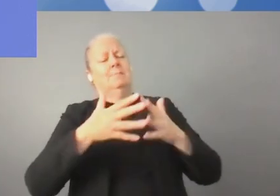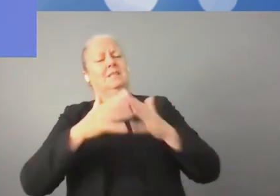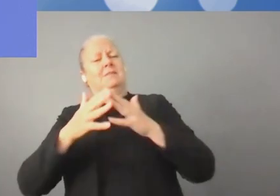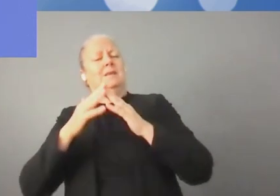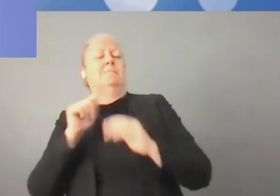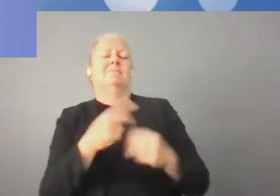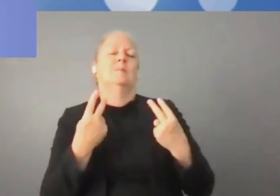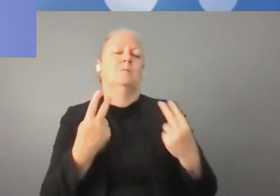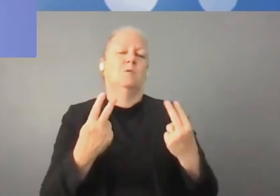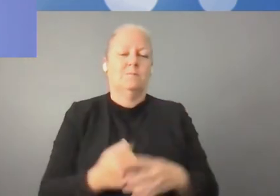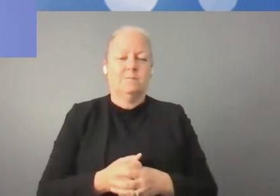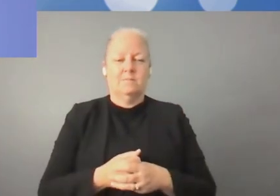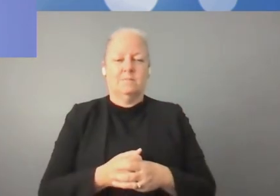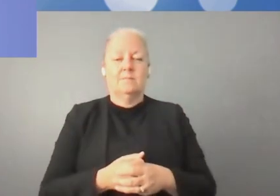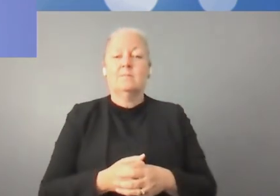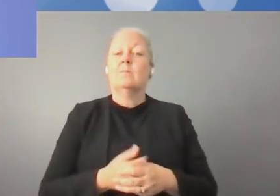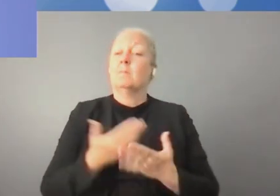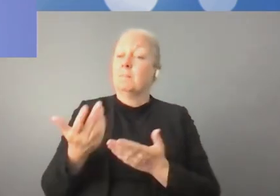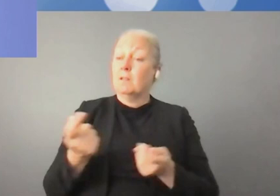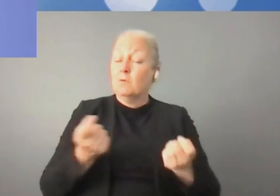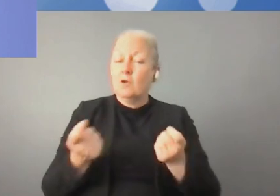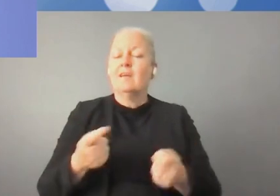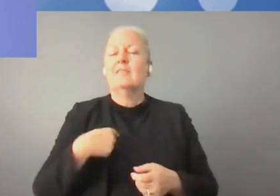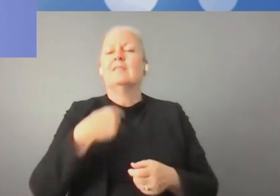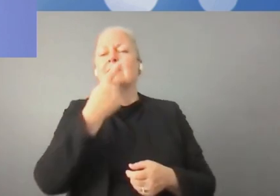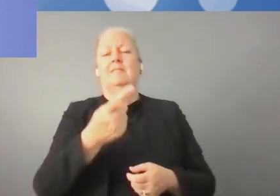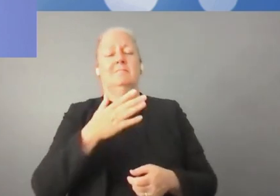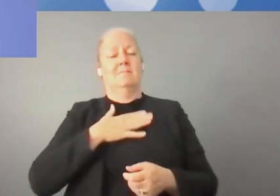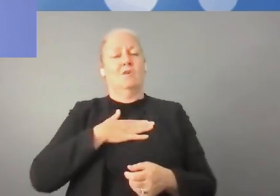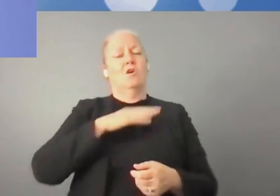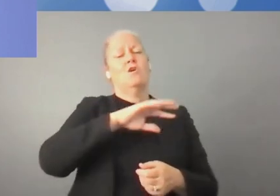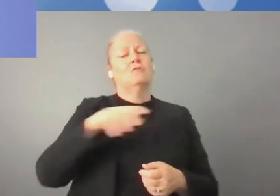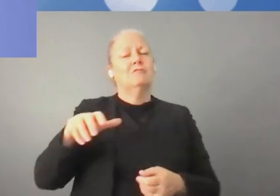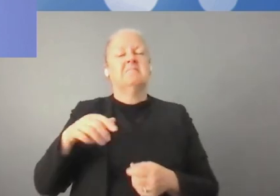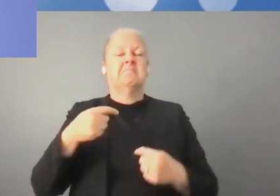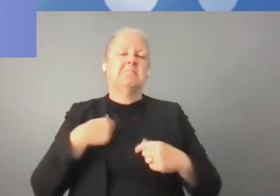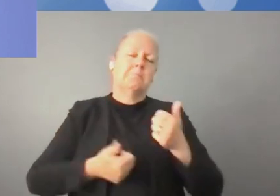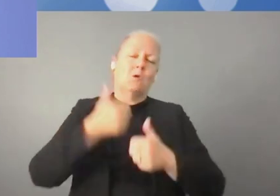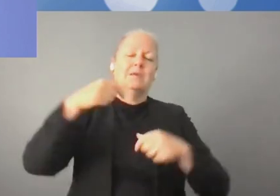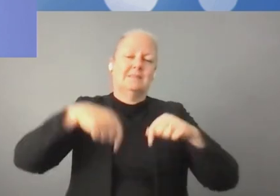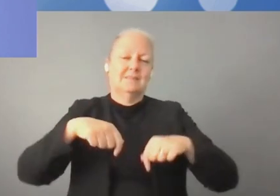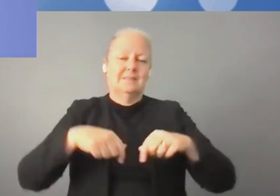Bien sûr, les plateformes de type open source sont très importantes pour nous. Monsieur Macaos,